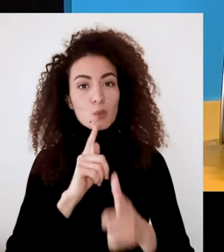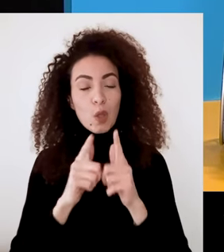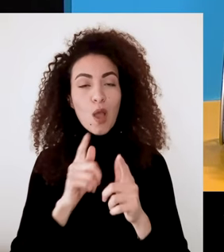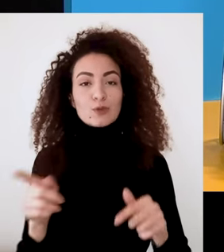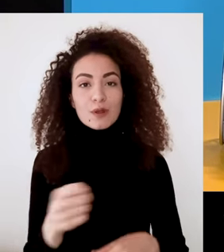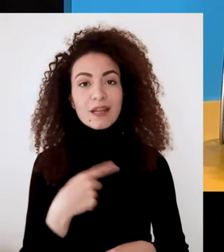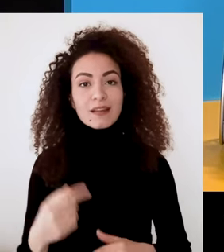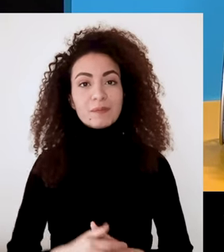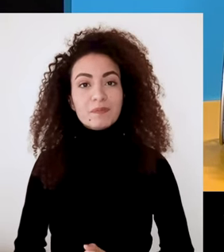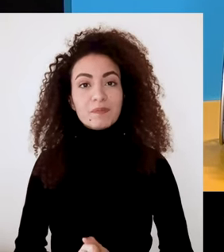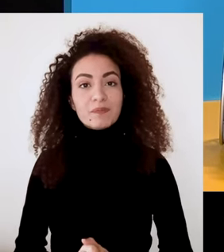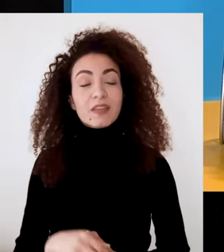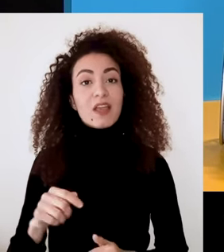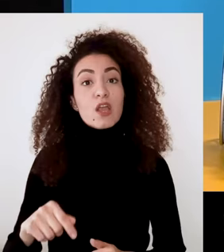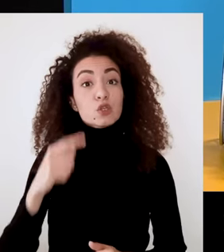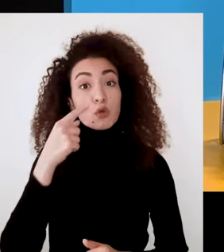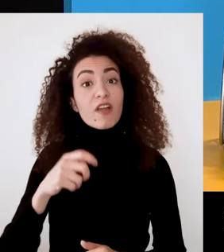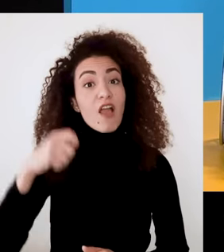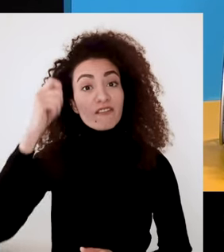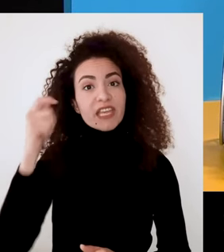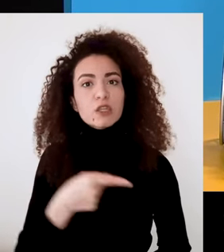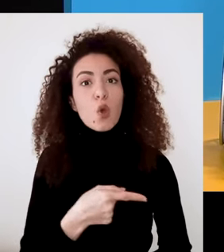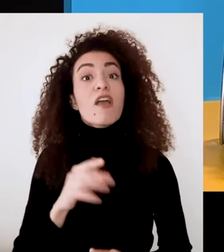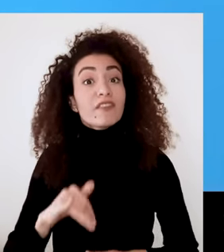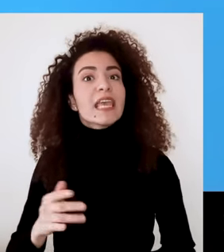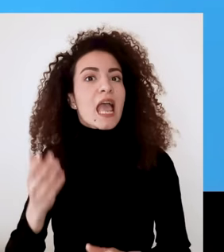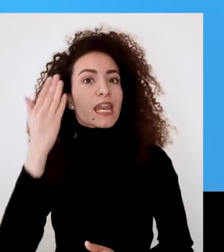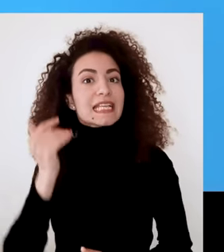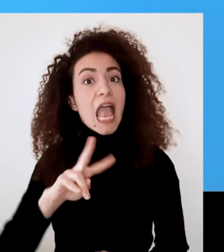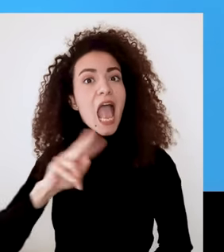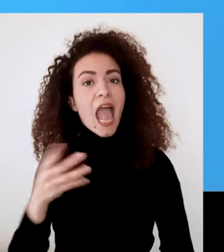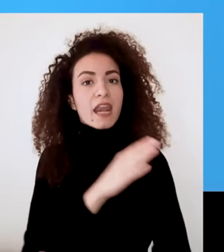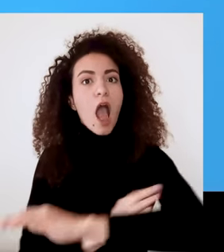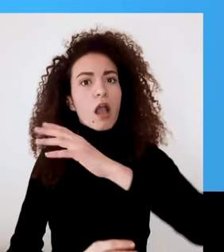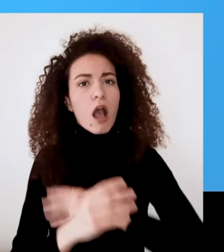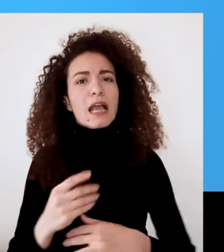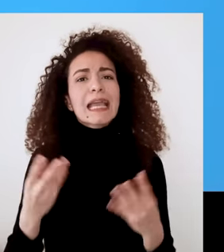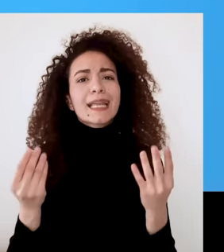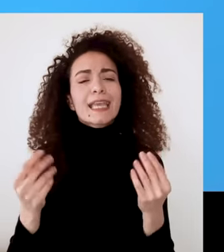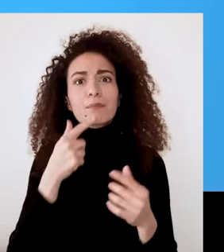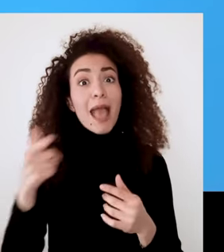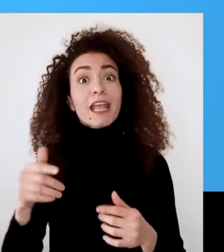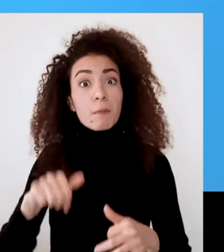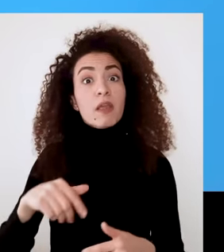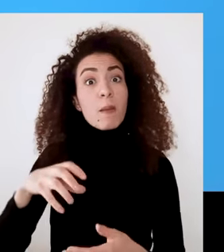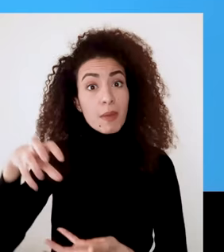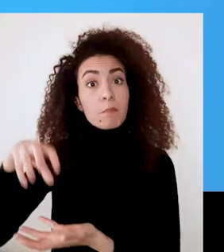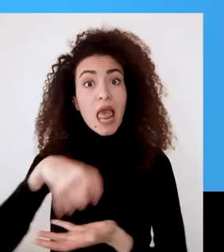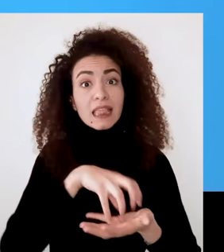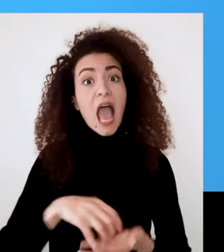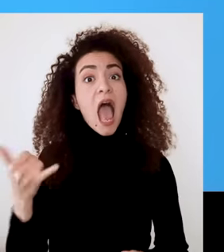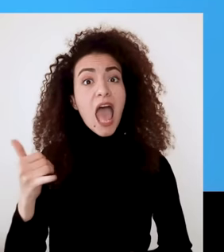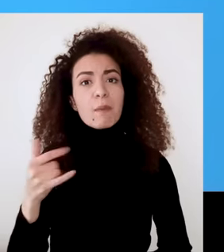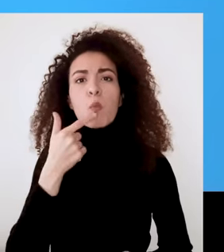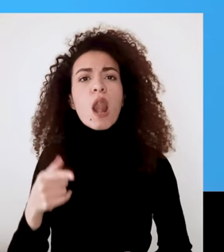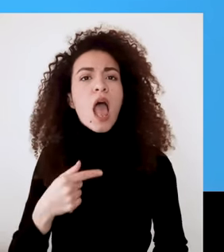وللمزيد من الاستلهام والوحي بهالفيديو من ميوزة بتعبر عدد من نساء ذات الإعاقة من بينه النساء من